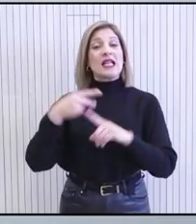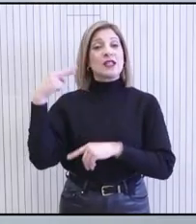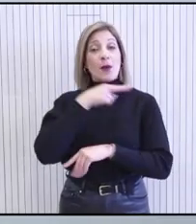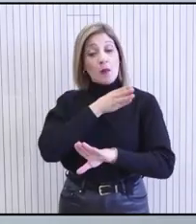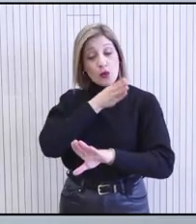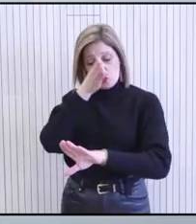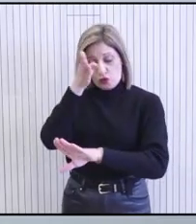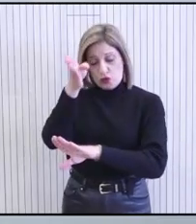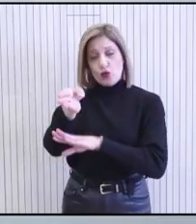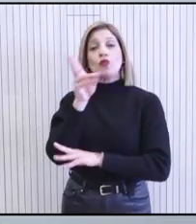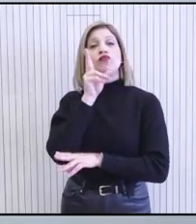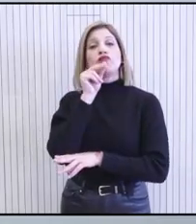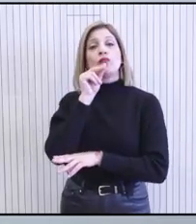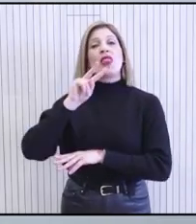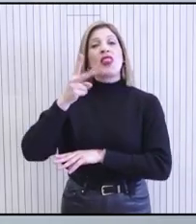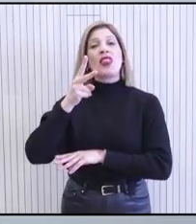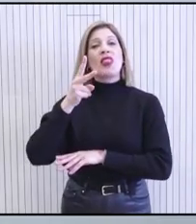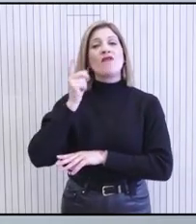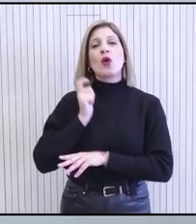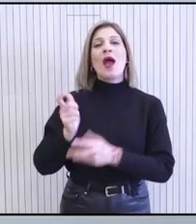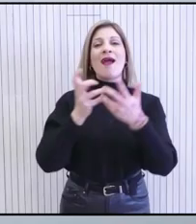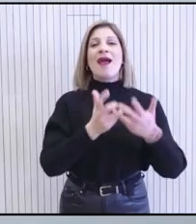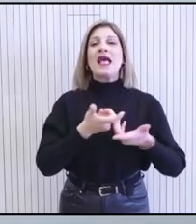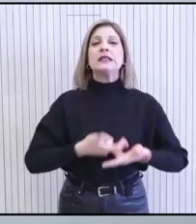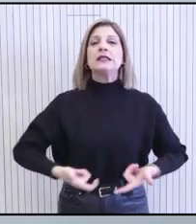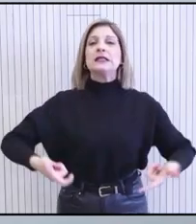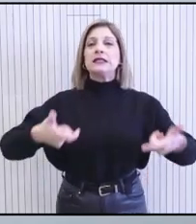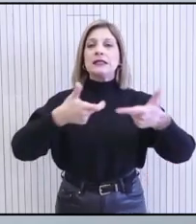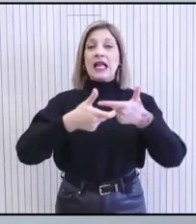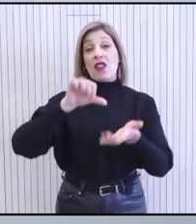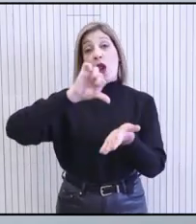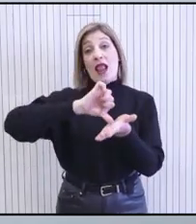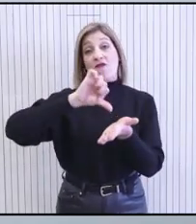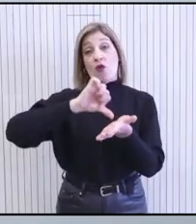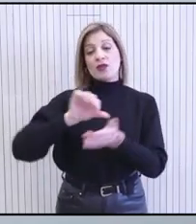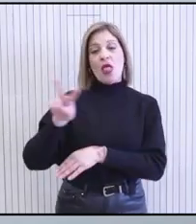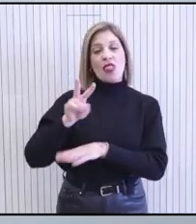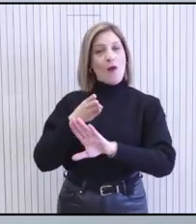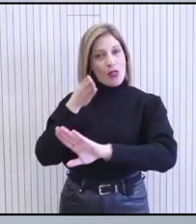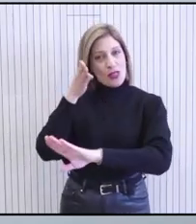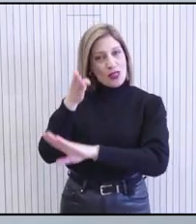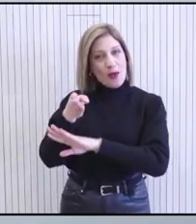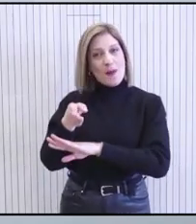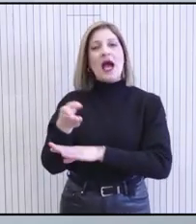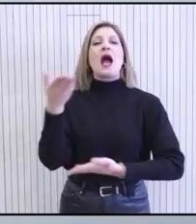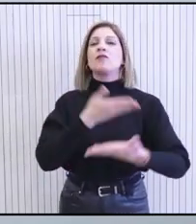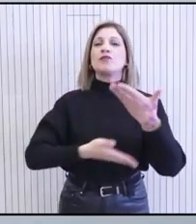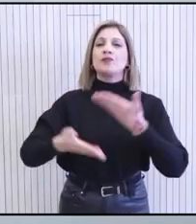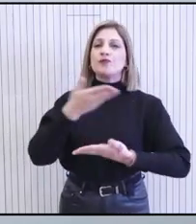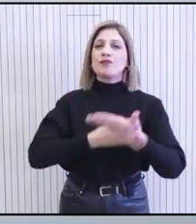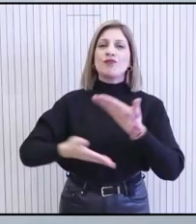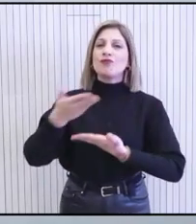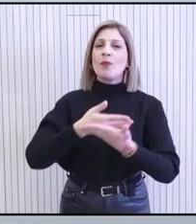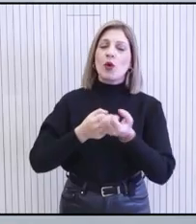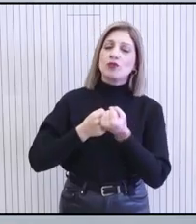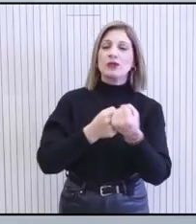θα παραστούν και θα μιλήσουν στο δεύτερο επιχειρηματικό συνέδριο που διοργανώνεται στην Λευκοσία με τη στήριξη των εμπορικών επιμελητηρίων των δύο χωρών.